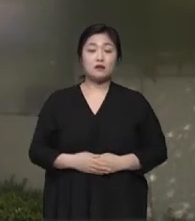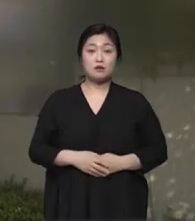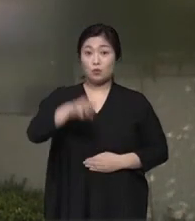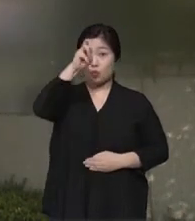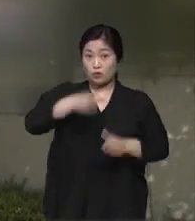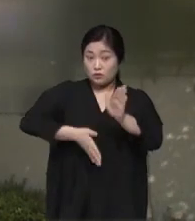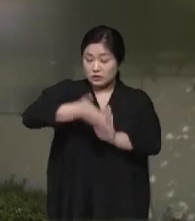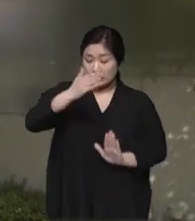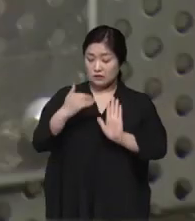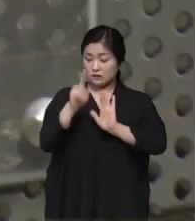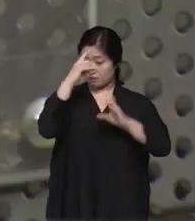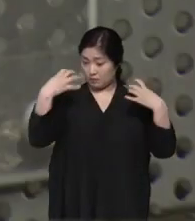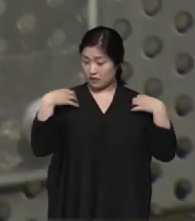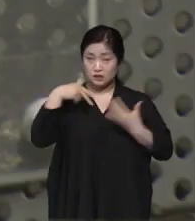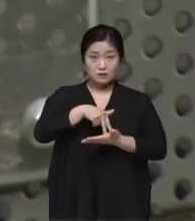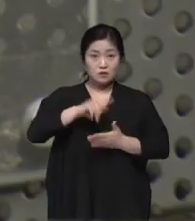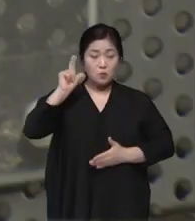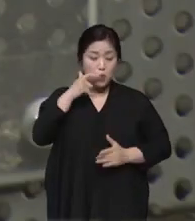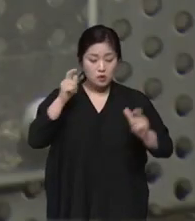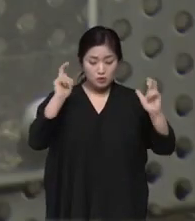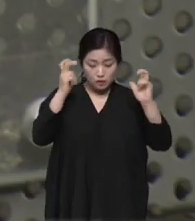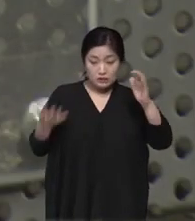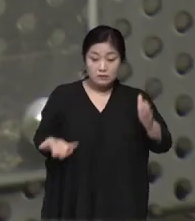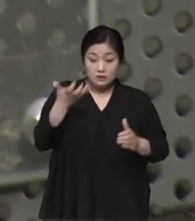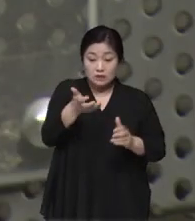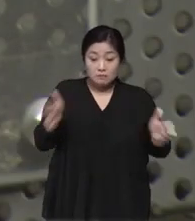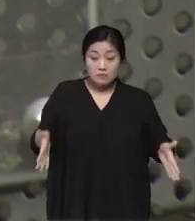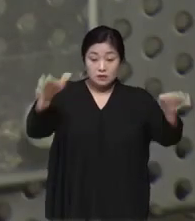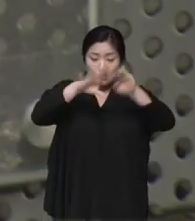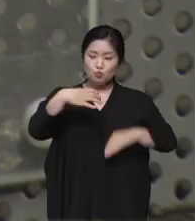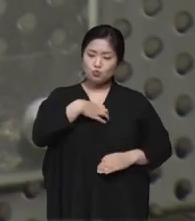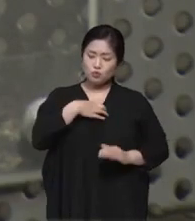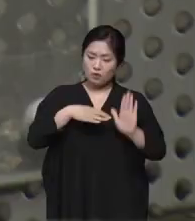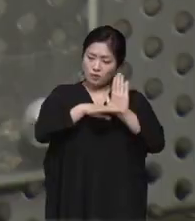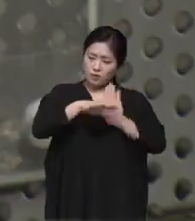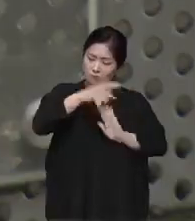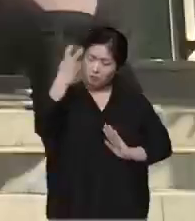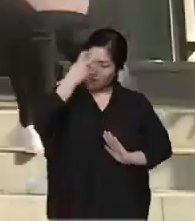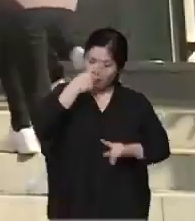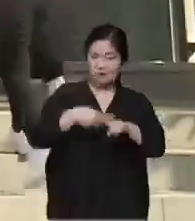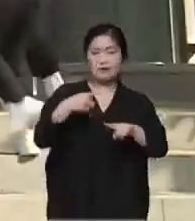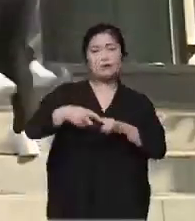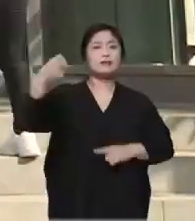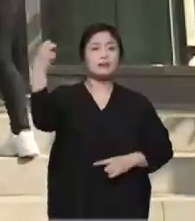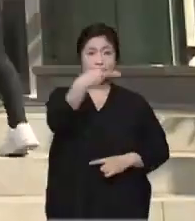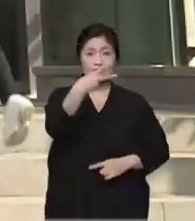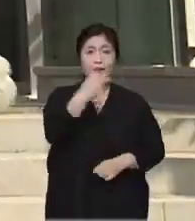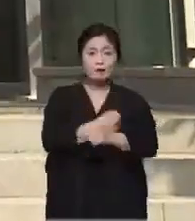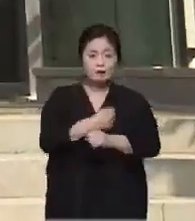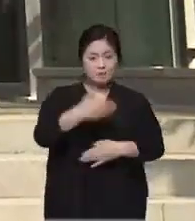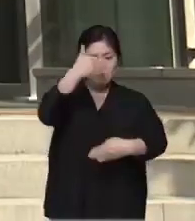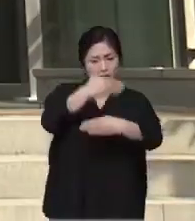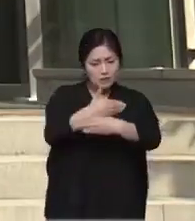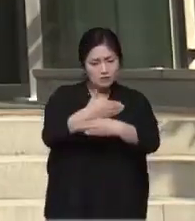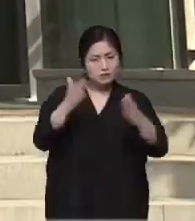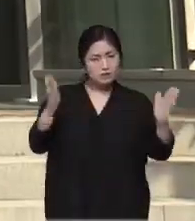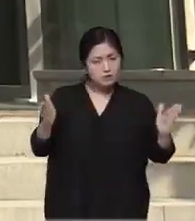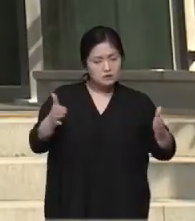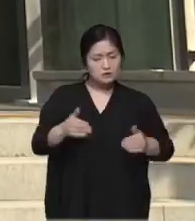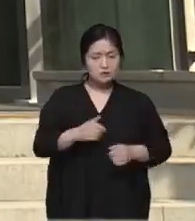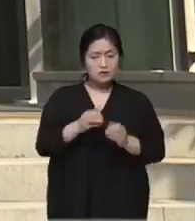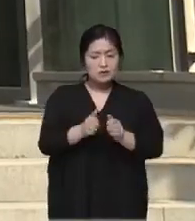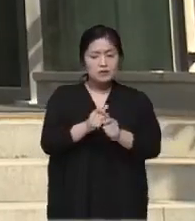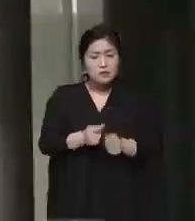광주시와 방역당국은 콜센터 업체가 입주한 빌딩의 위험도 평가를 다시 실시하고 폐쇄 범위와 기간을